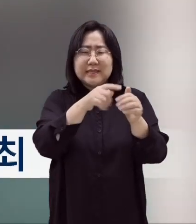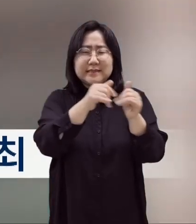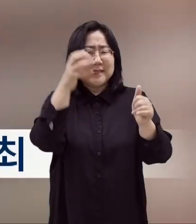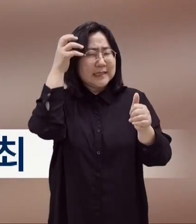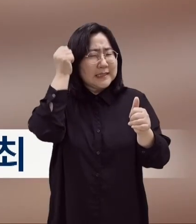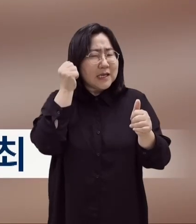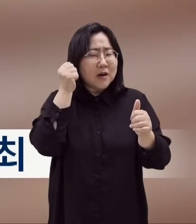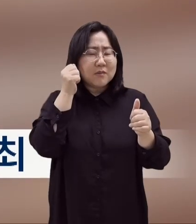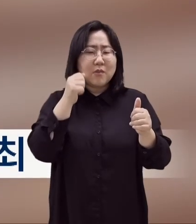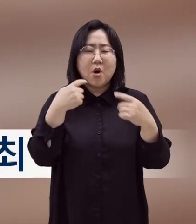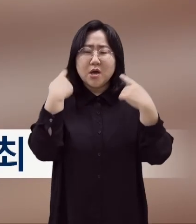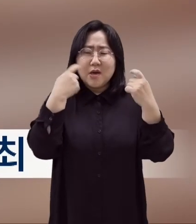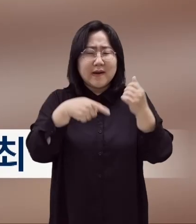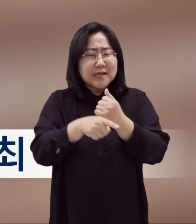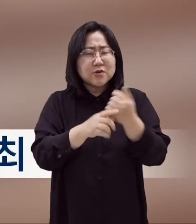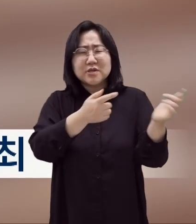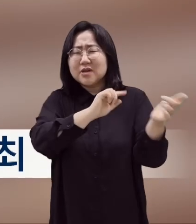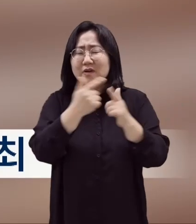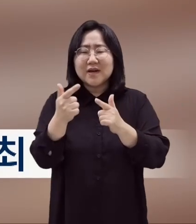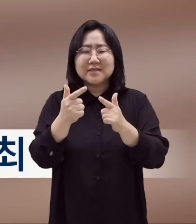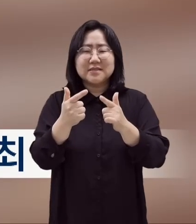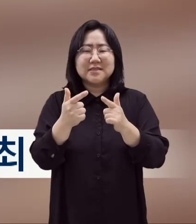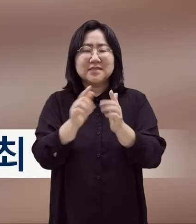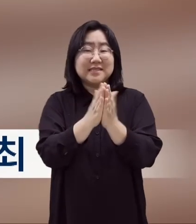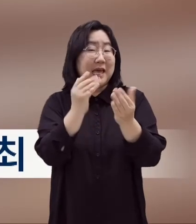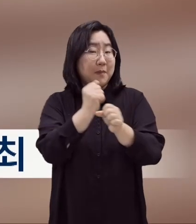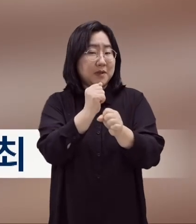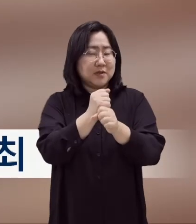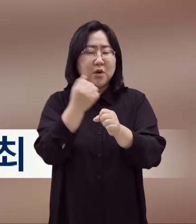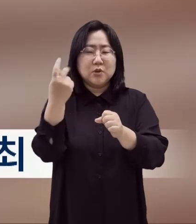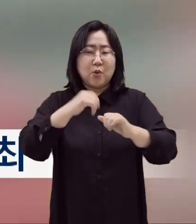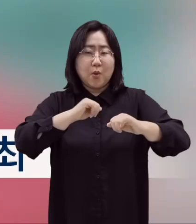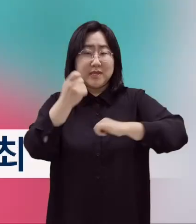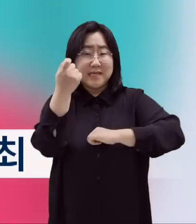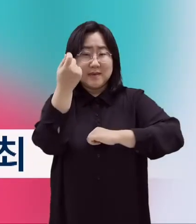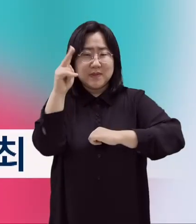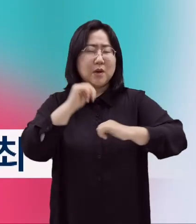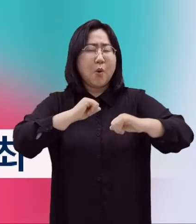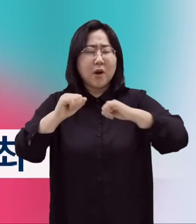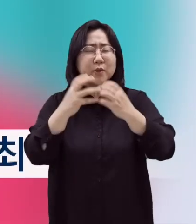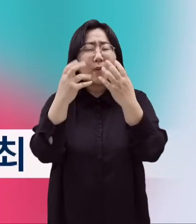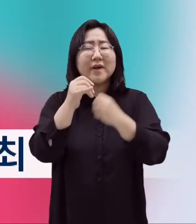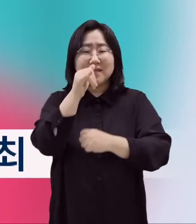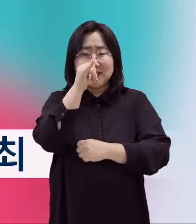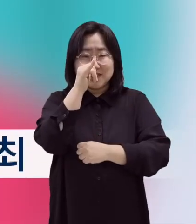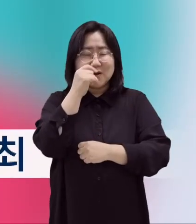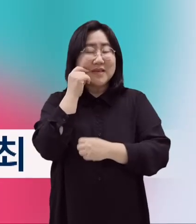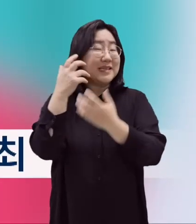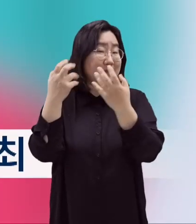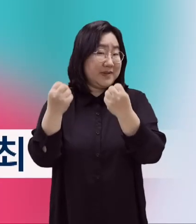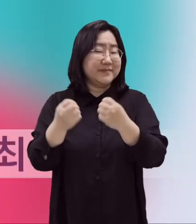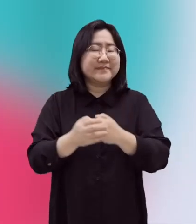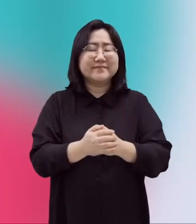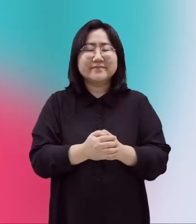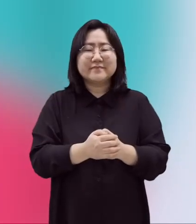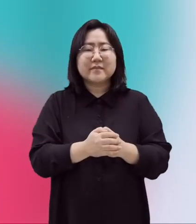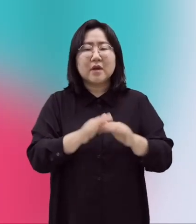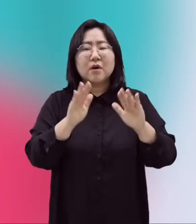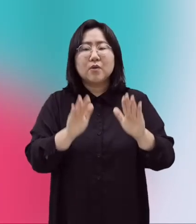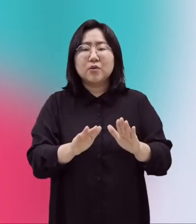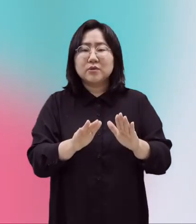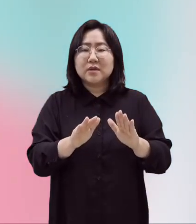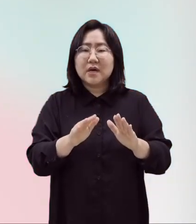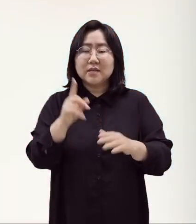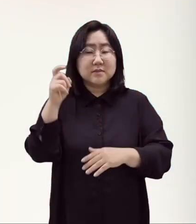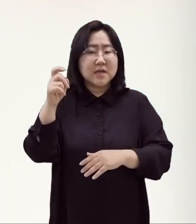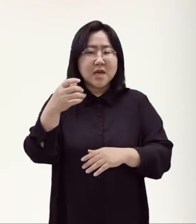여행의 이유 등 많은 작품 활동으로 젊은 층을 비롯해 대중에게 사랑받는 예술가인데요. 오는 11일